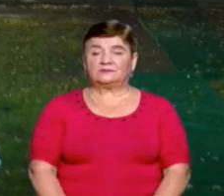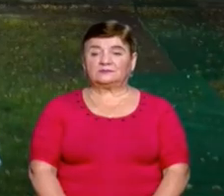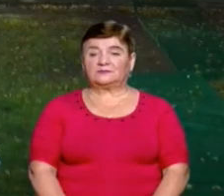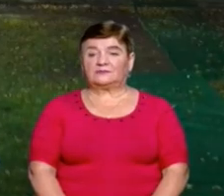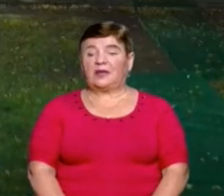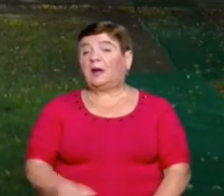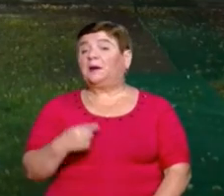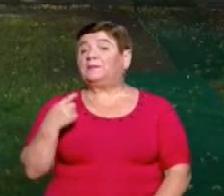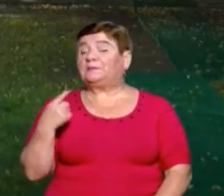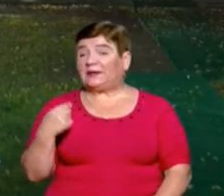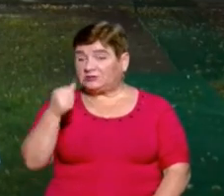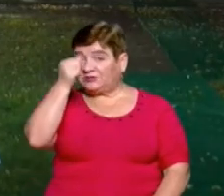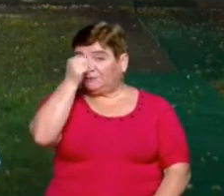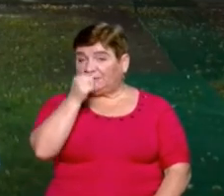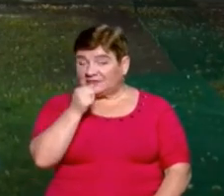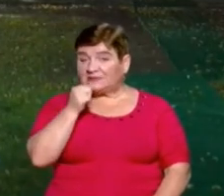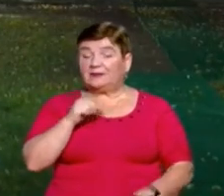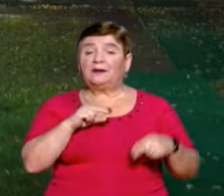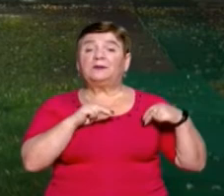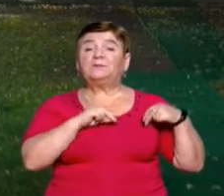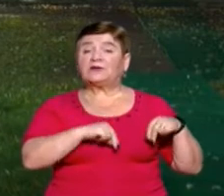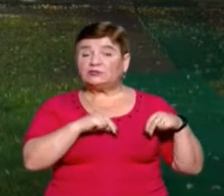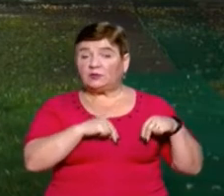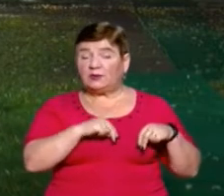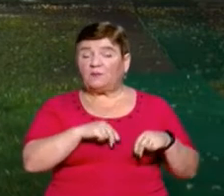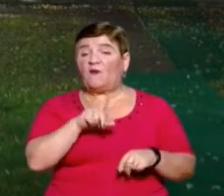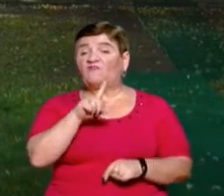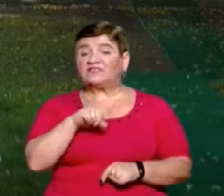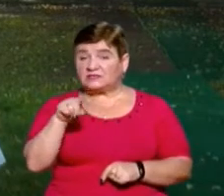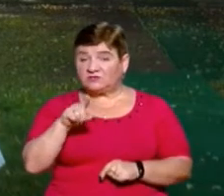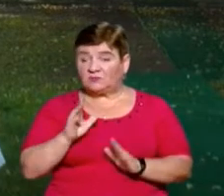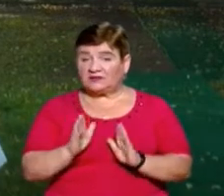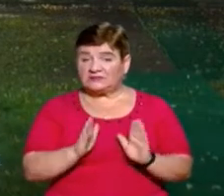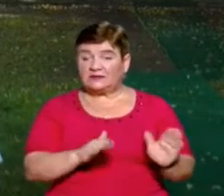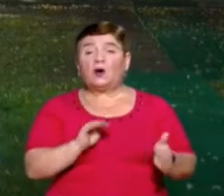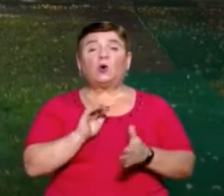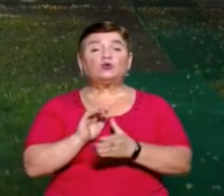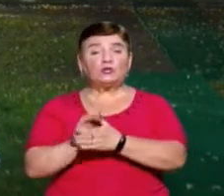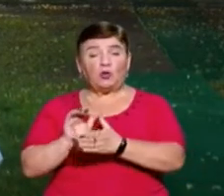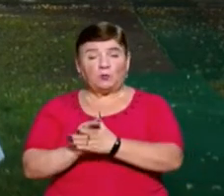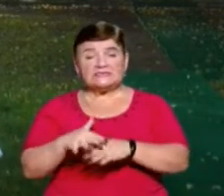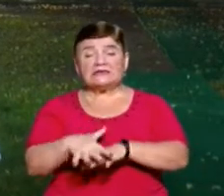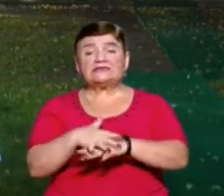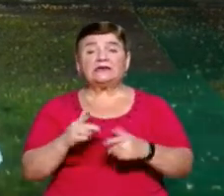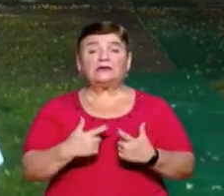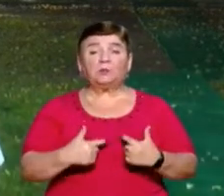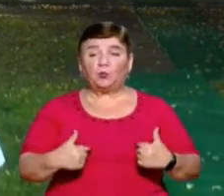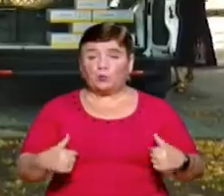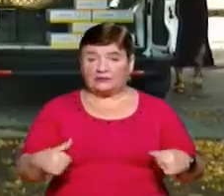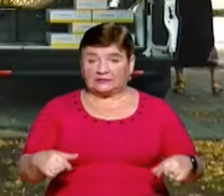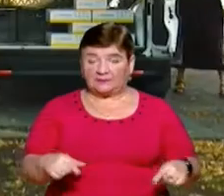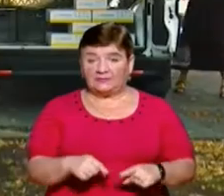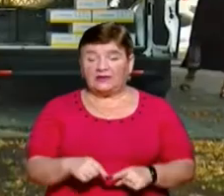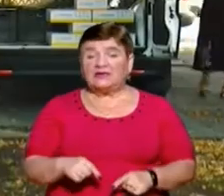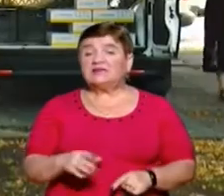Перший місяць працюємо в тестовому режимі. Відділення виїжджають на лінії, знайомляться з своїми населеними пунктами, не знайомляться